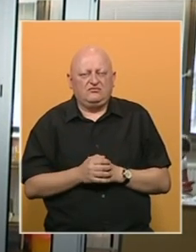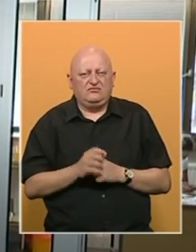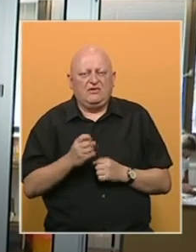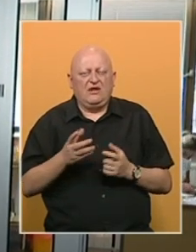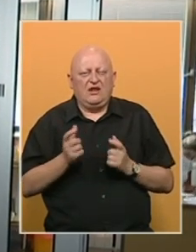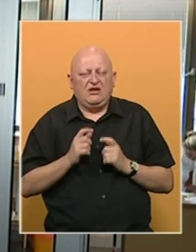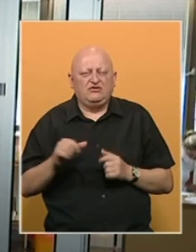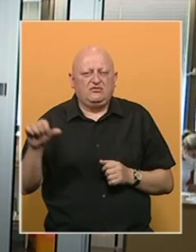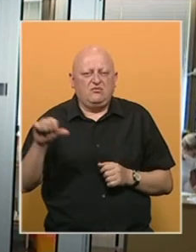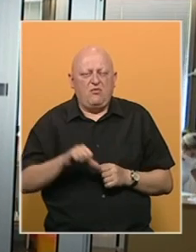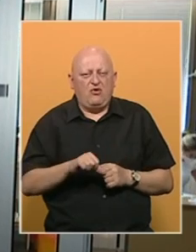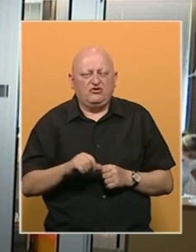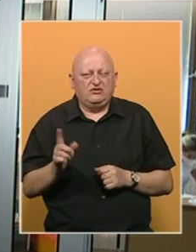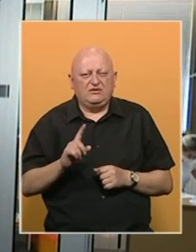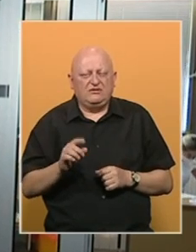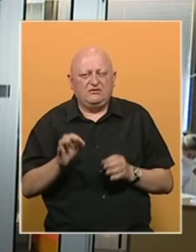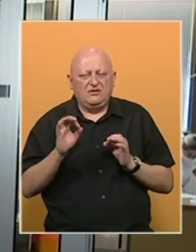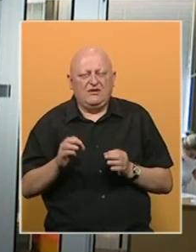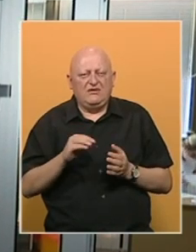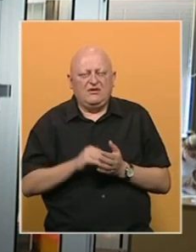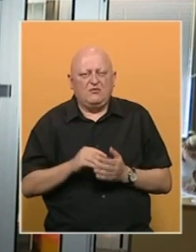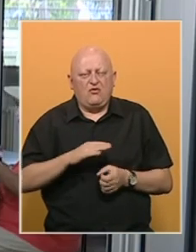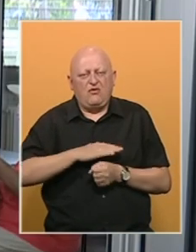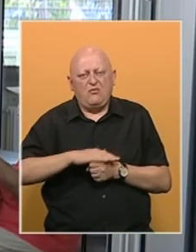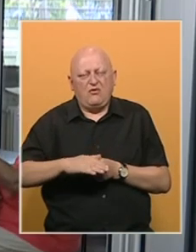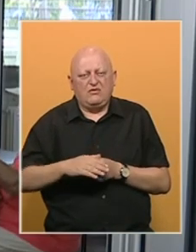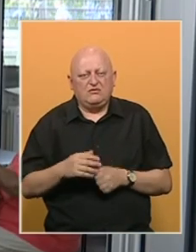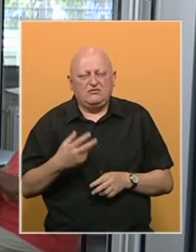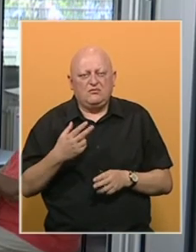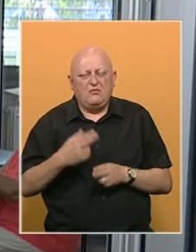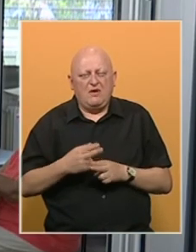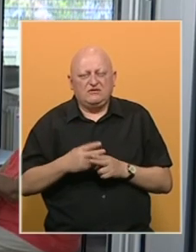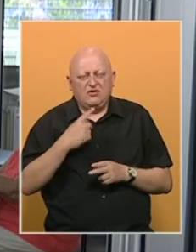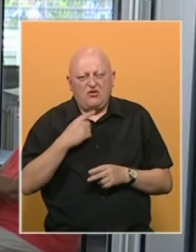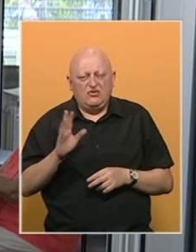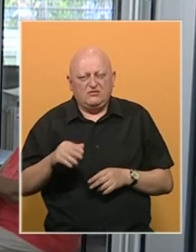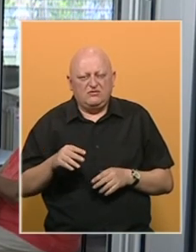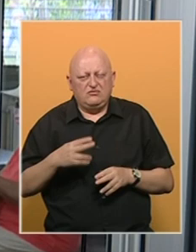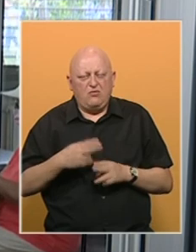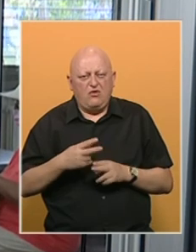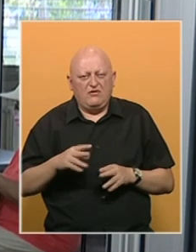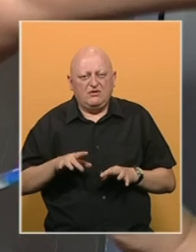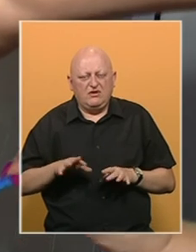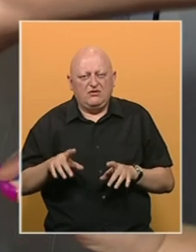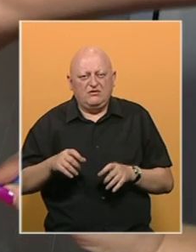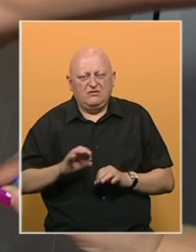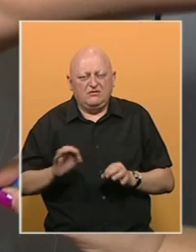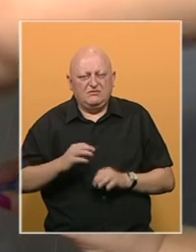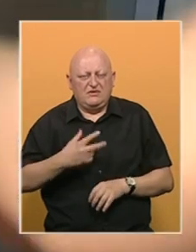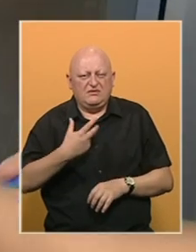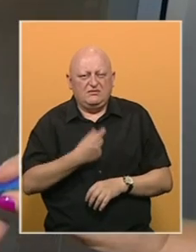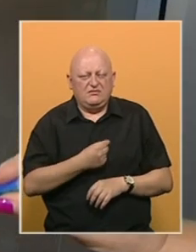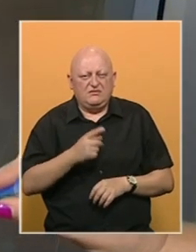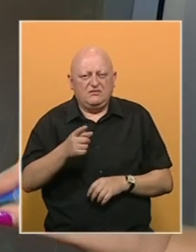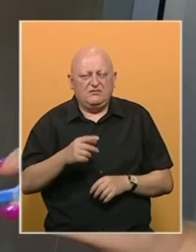očekujemo pogoršanje, nije adekvatan broj pokrivenih. Pacijenti koji su prebolovali COVID-19 spremni su da se vakcinišu.